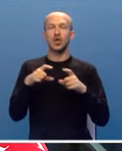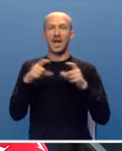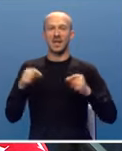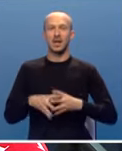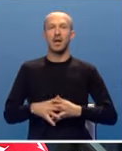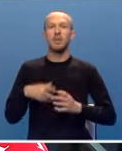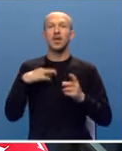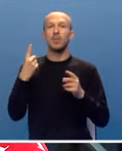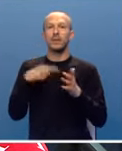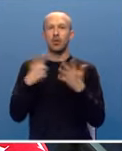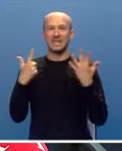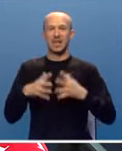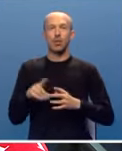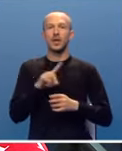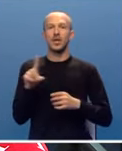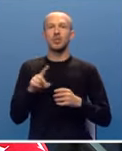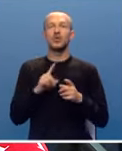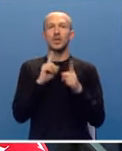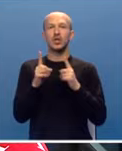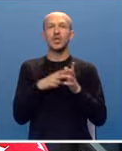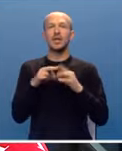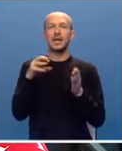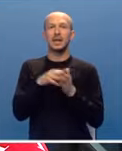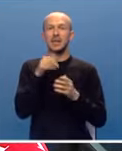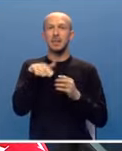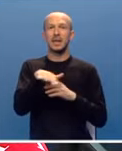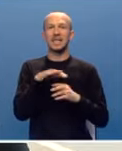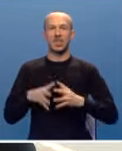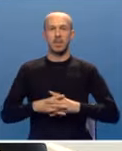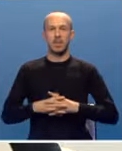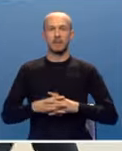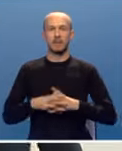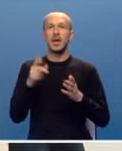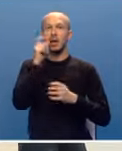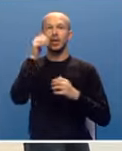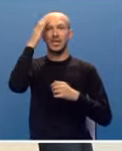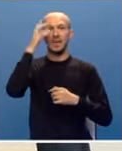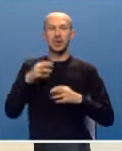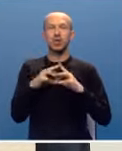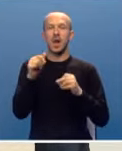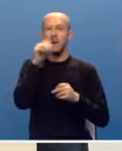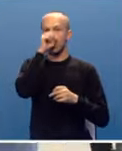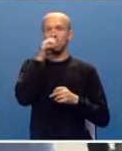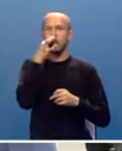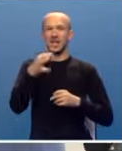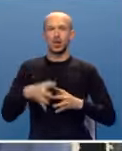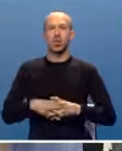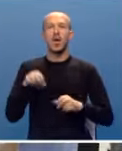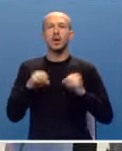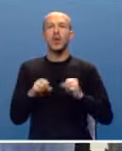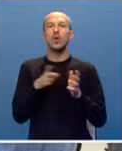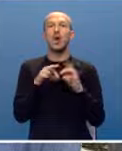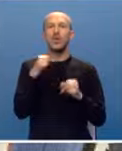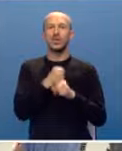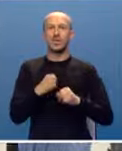karata, mi od 1. jula nećemo se obraćati na gradskim i prigradskim nini. Građani zabrinuti, ali i ljuti pitaju kako na